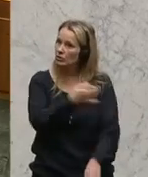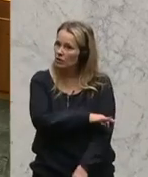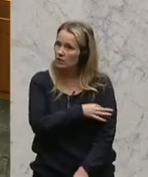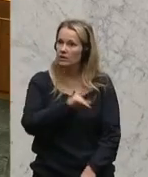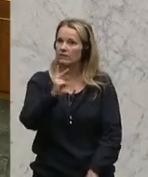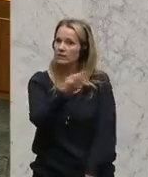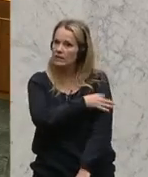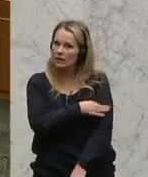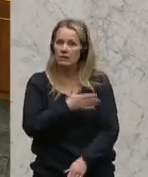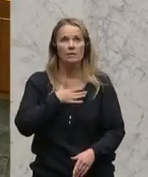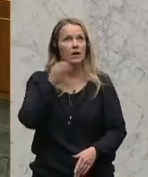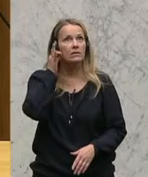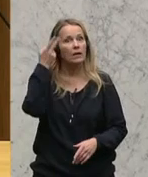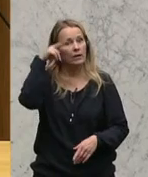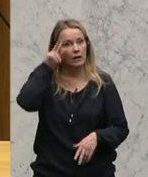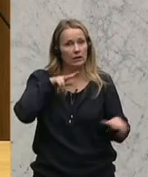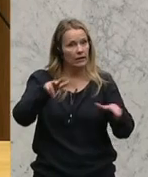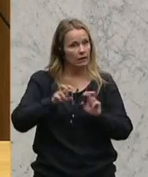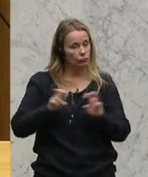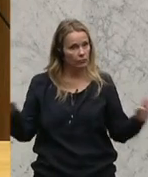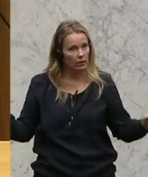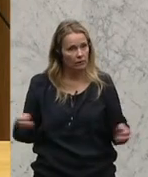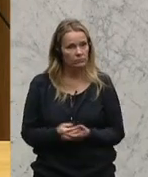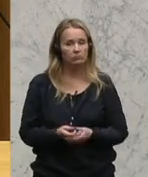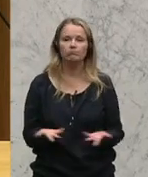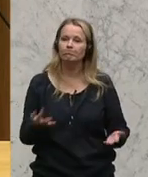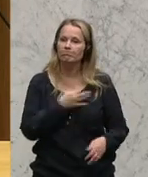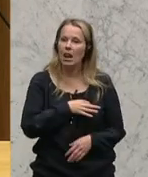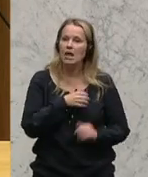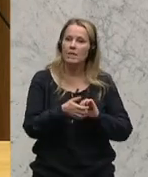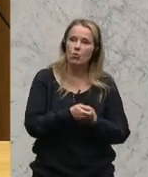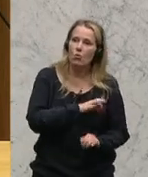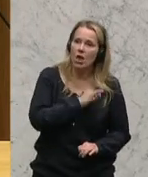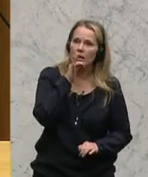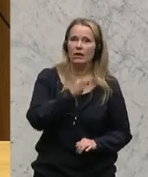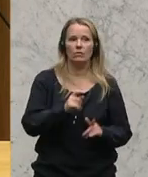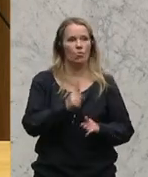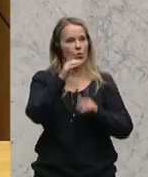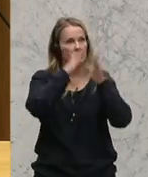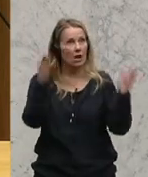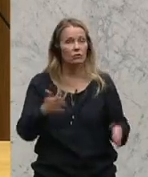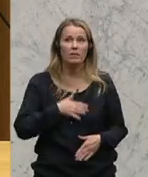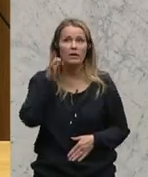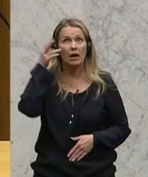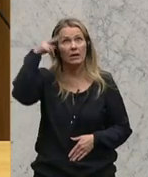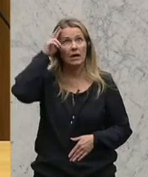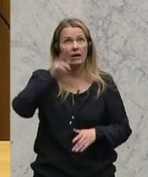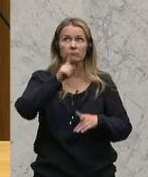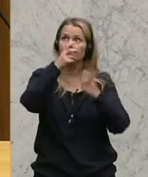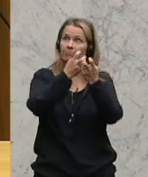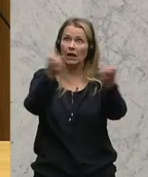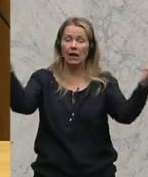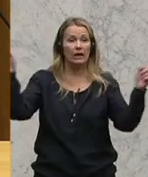Vizekanzler, meine Damen und Herren auf der Regierungsbank, liebe Kolleginnen und Kollegen Halshaus, meine Damen und Herren auf der Galerie und vor den